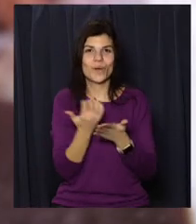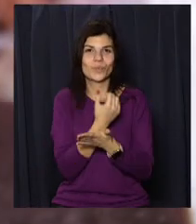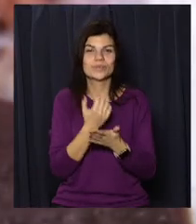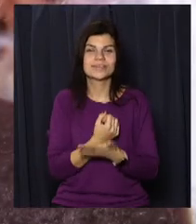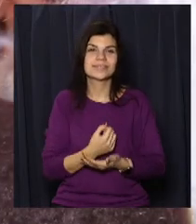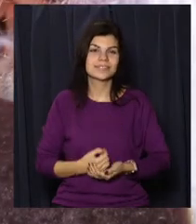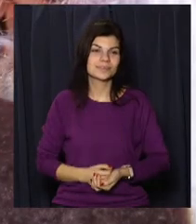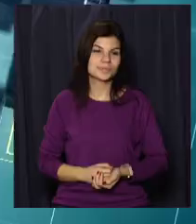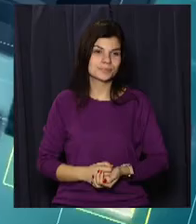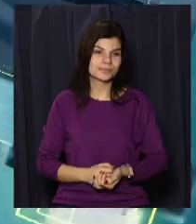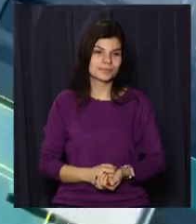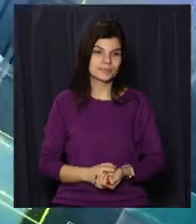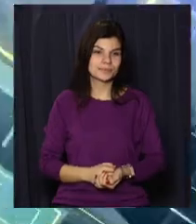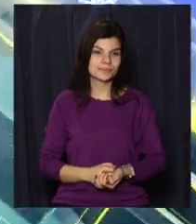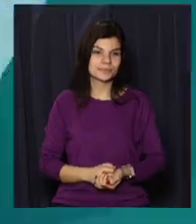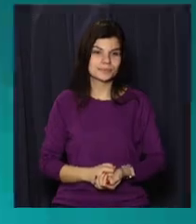телеканал «Відкритий».